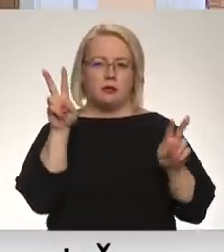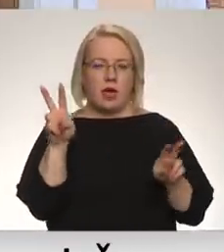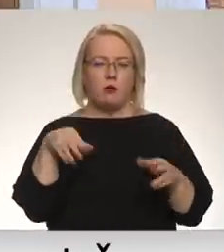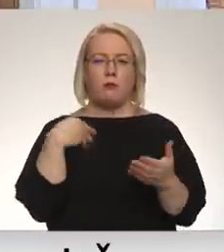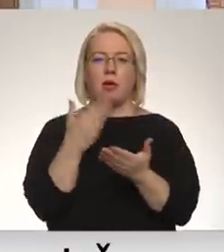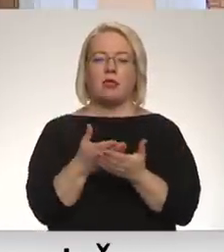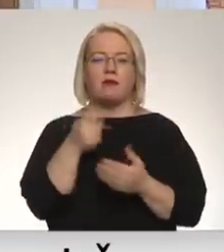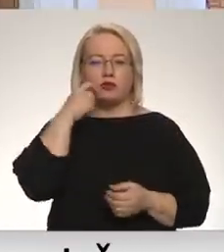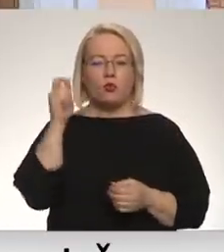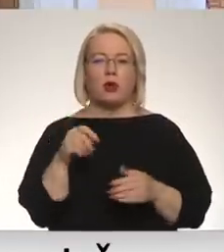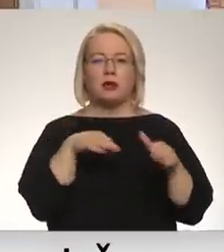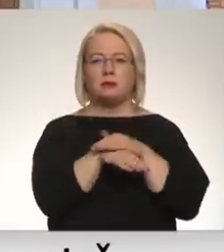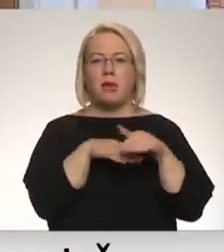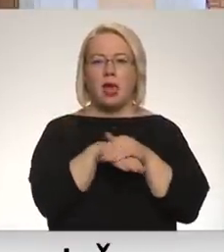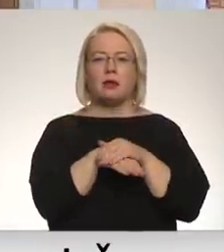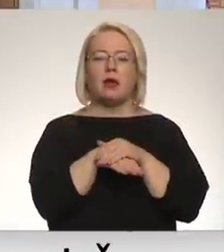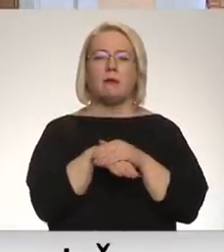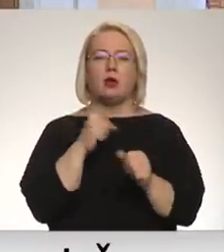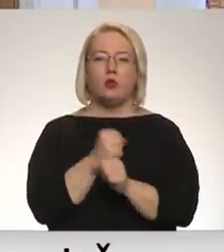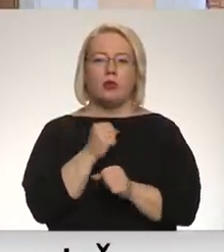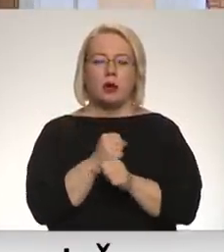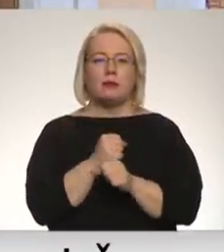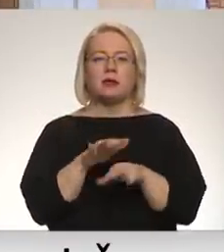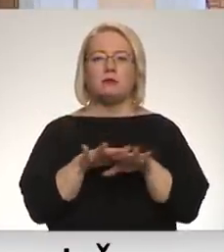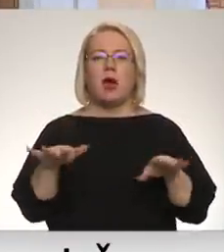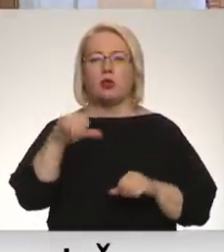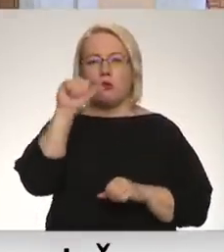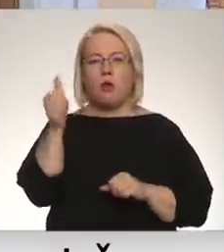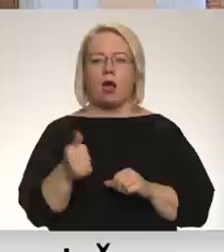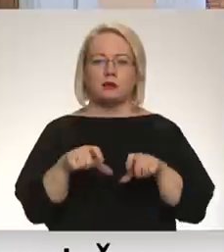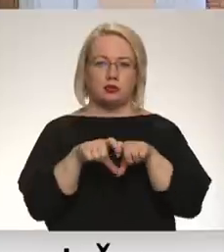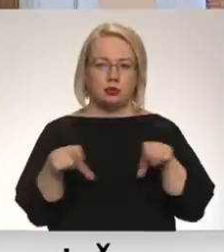Ukrainas bēgļiem nodarboties bērnu maksas skolā.